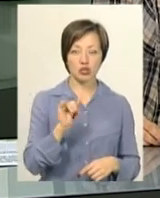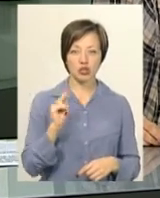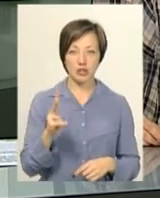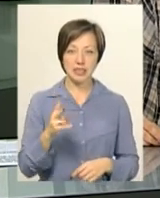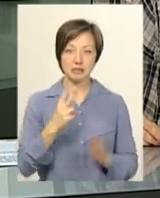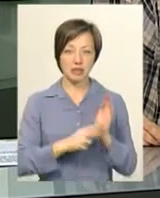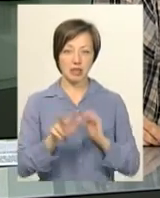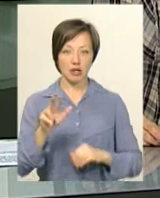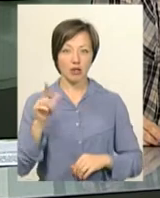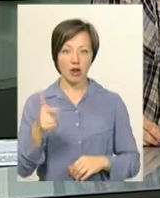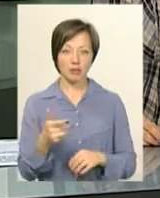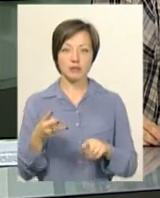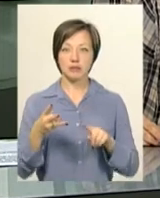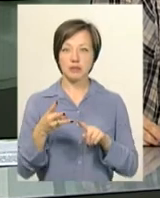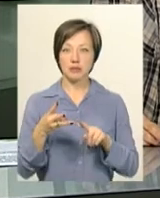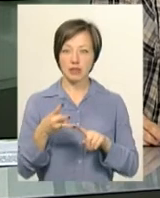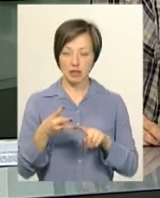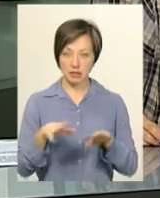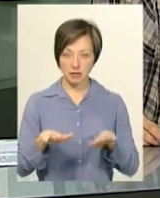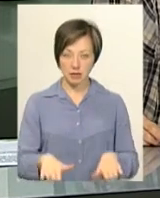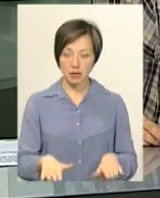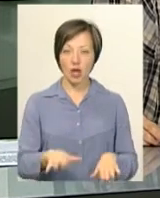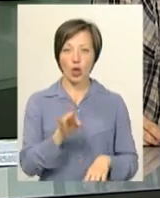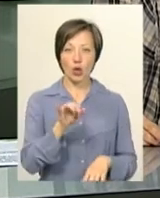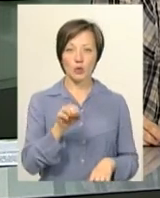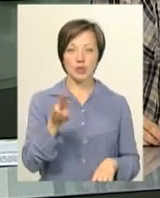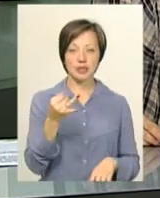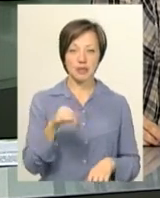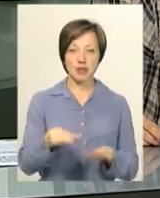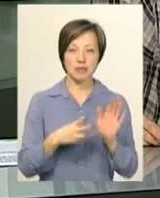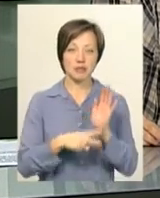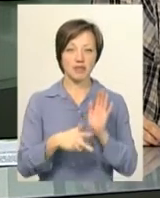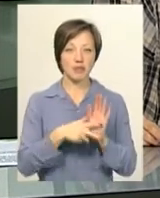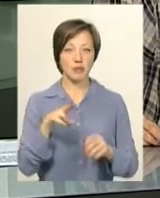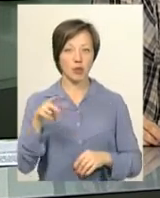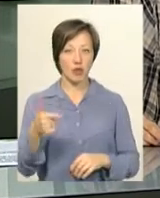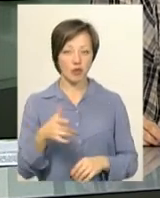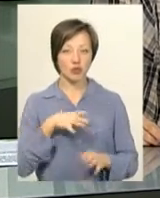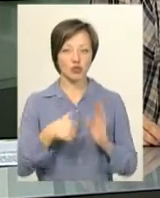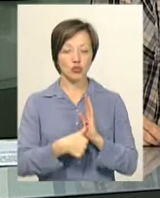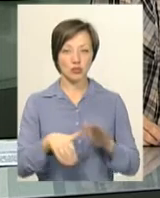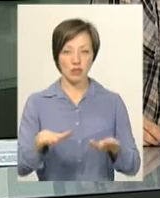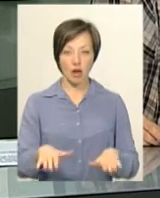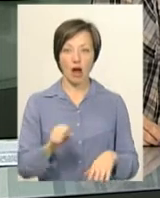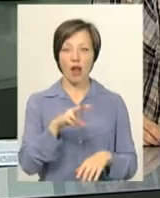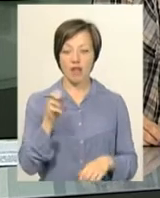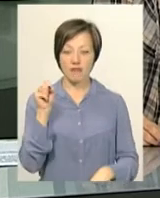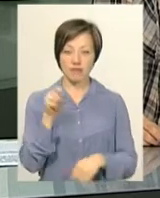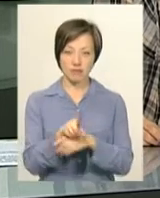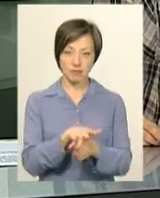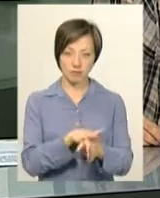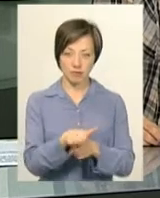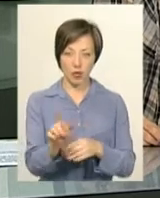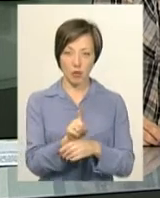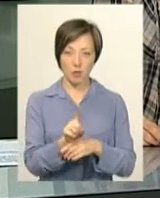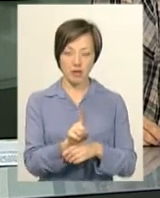73 кілограми став бронзовим призером. В'ячеслав Рудніцький у вазі 78 кілограмів був шостий, але виконав на цих змаганнях